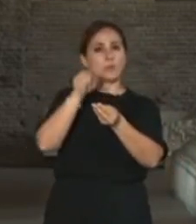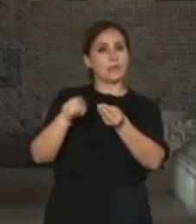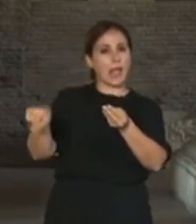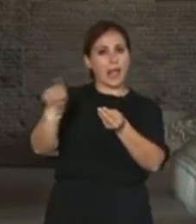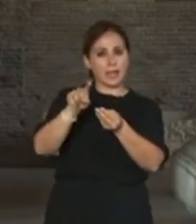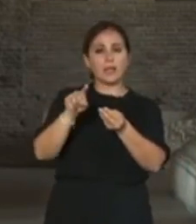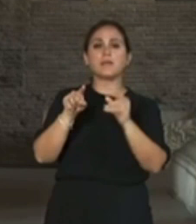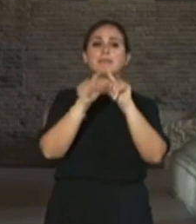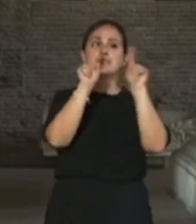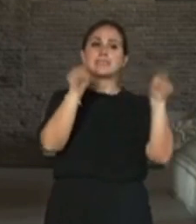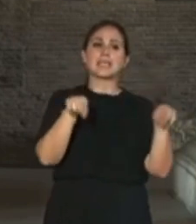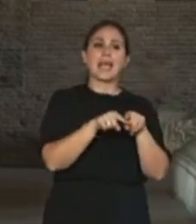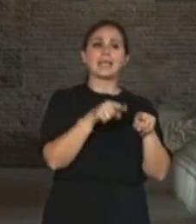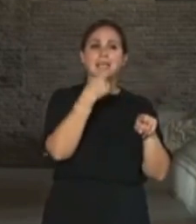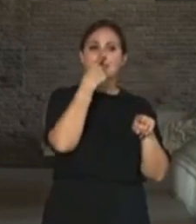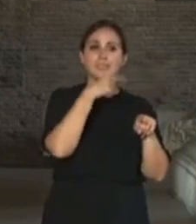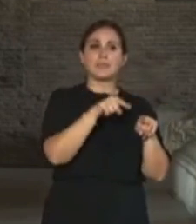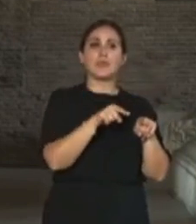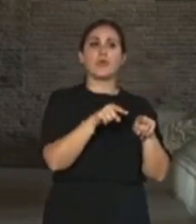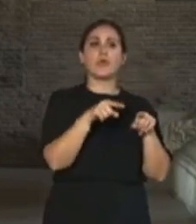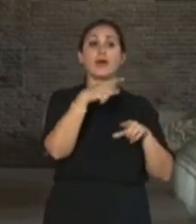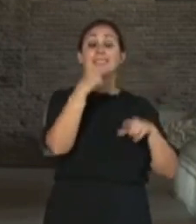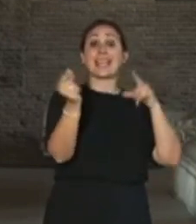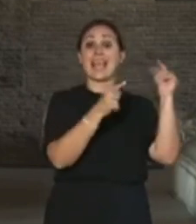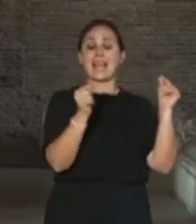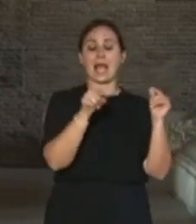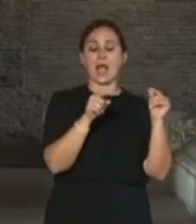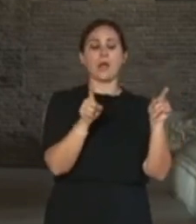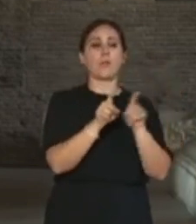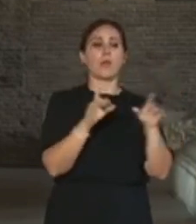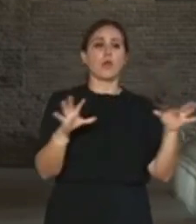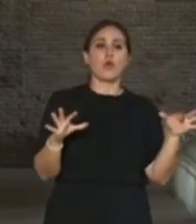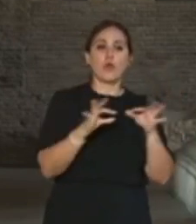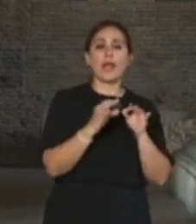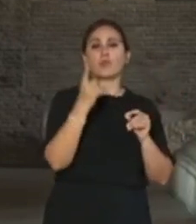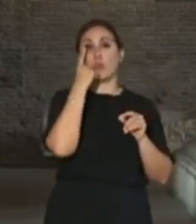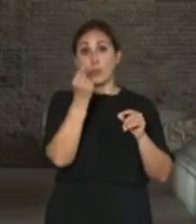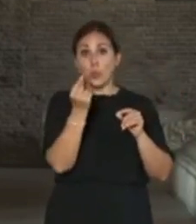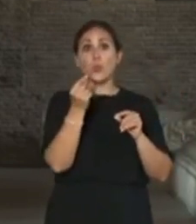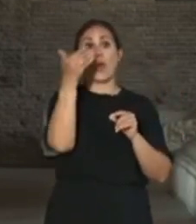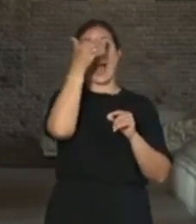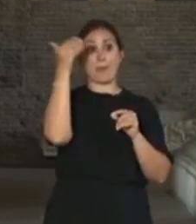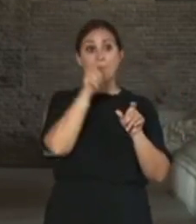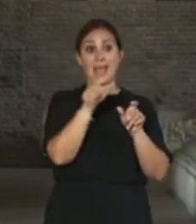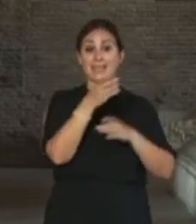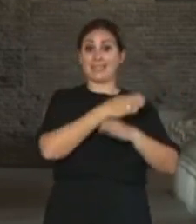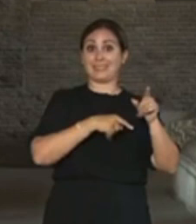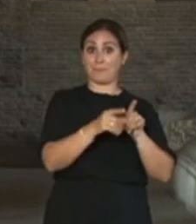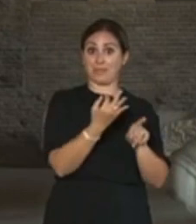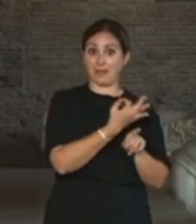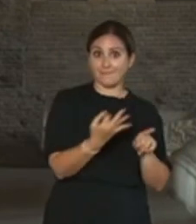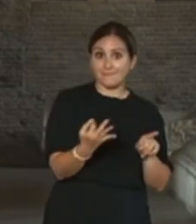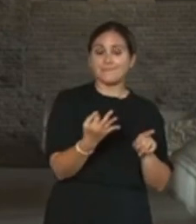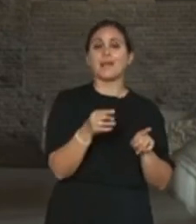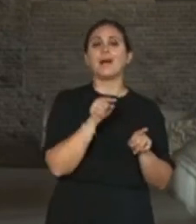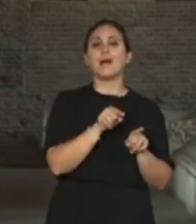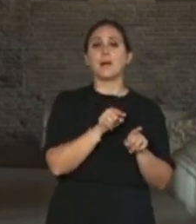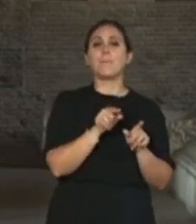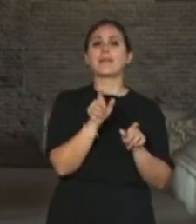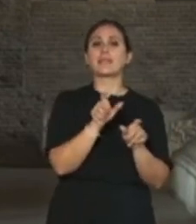quanto riguarda l'acquaglienza nelle strutture ricettive delle persone con